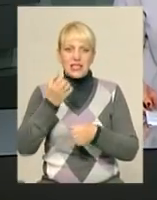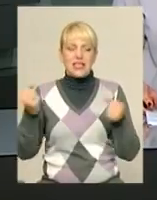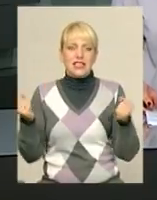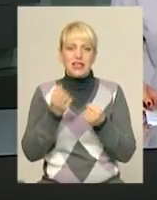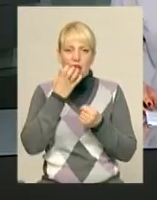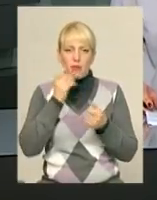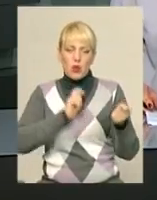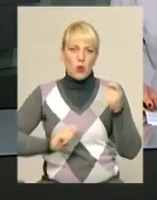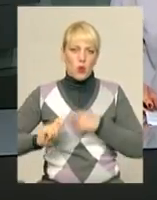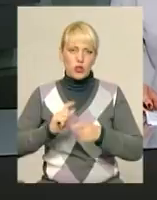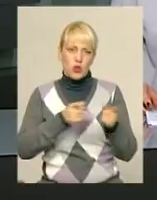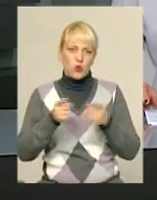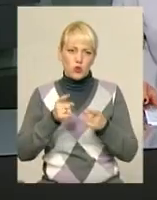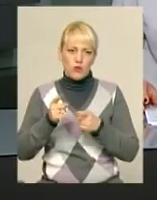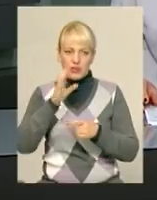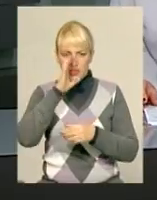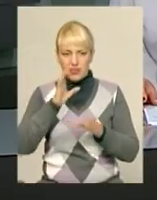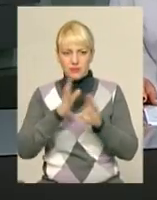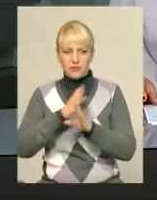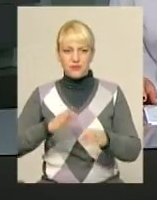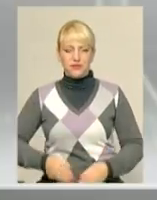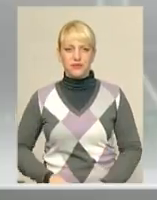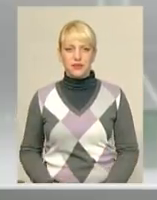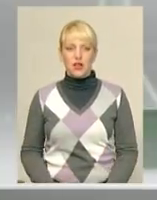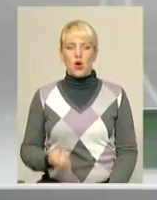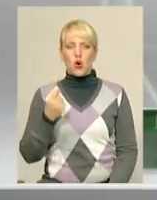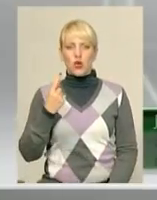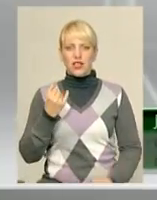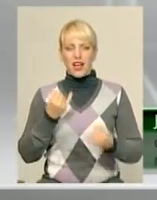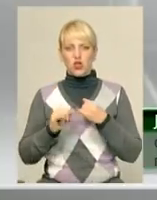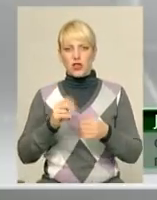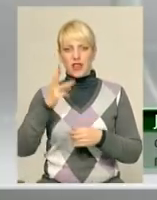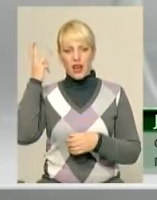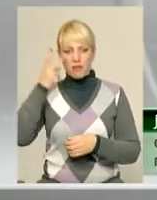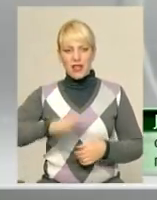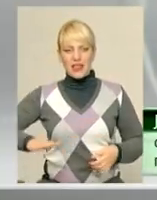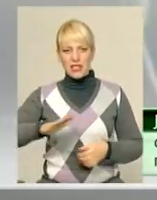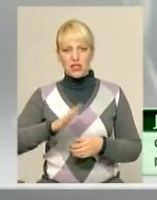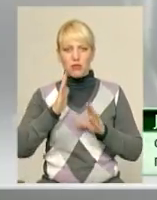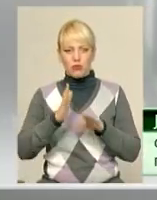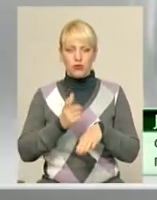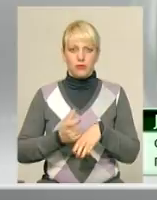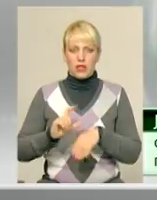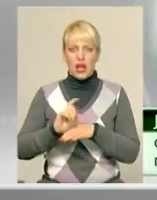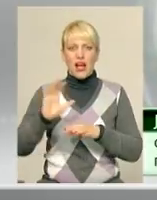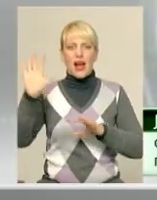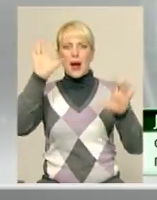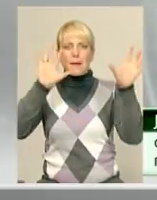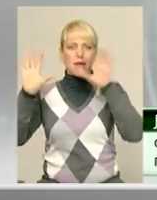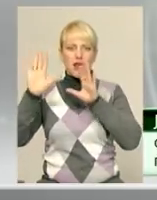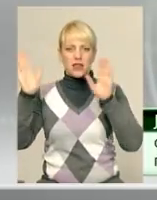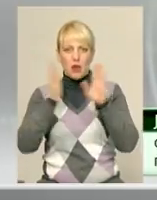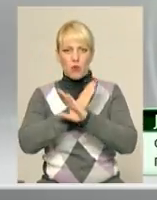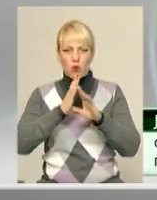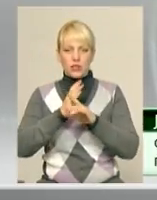одяг і готуватися до негоди. 11 жовтня на Хмельниччині переважатиме хмарна погода. Вночі